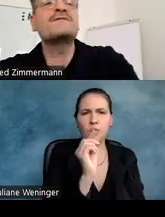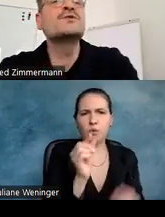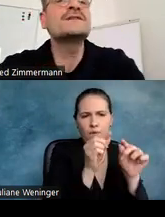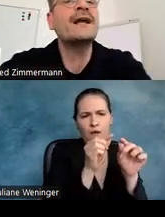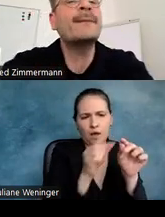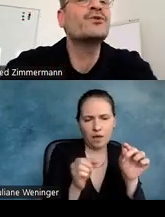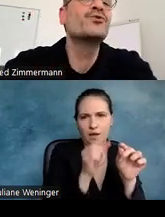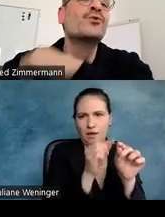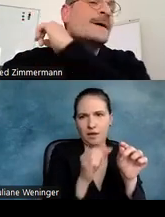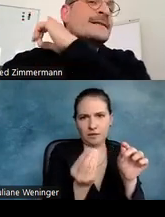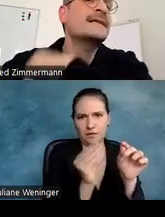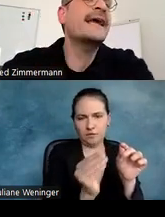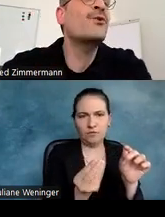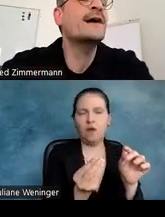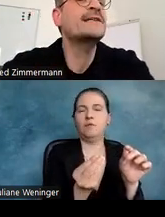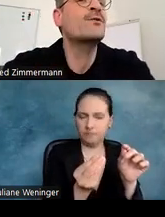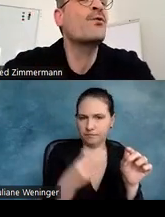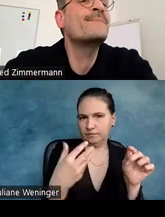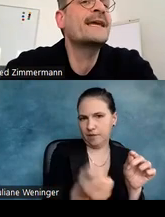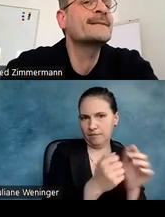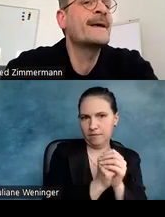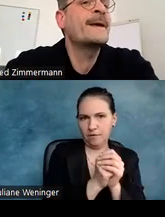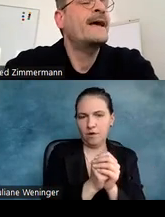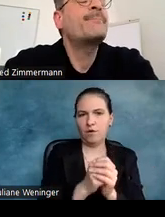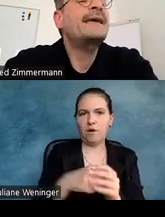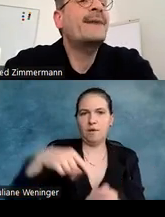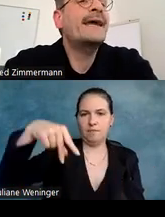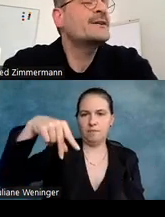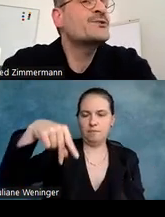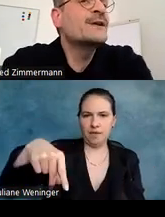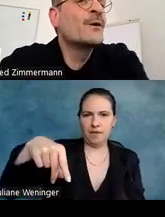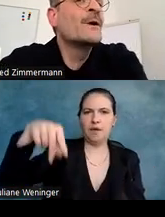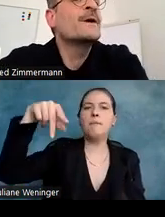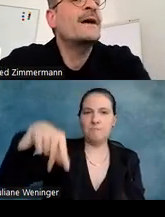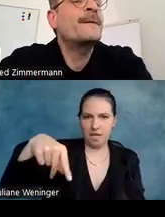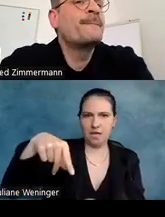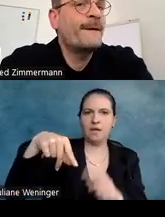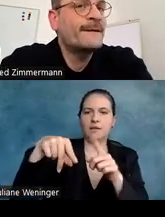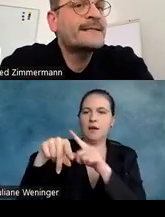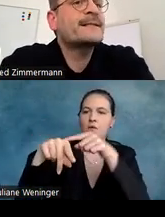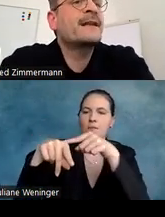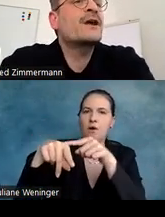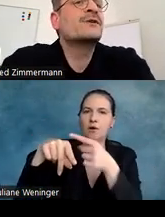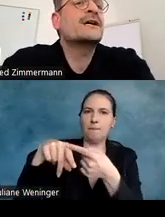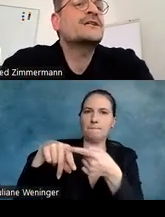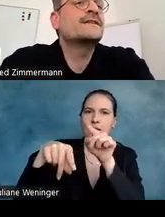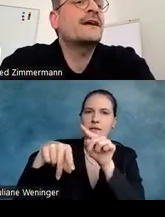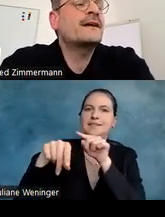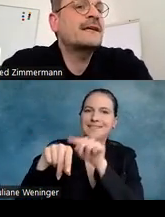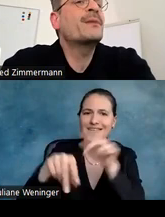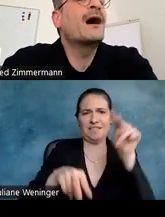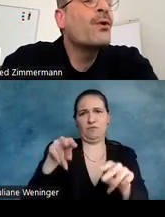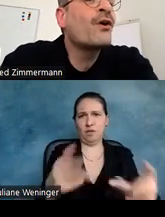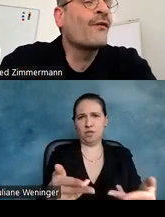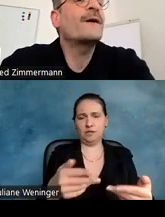Seitenfuß oder beim Q, dieses kleine Öhrchen oben links, P meine ich, Entschuldigung, das ist genau der Unterschied,